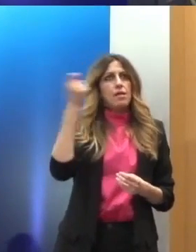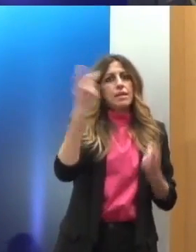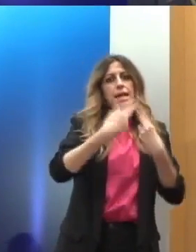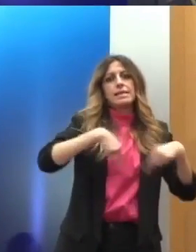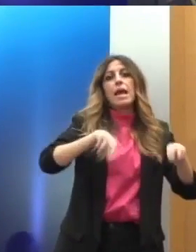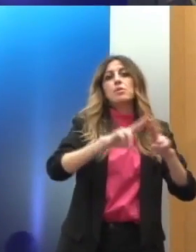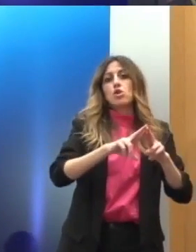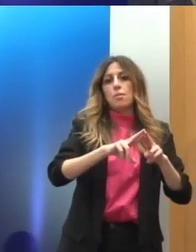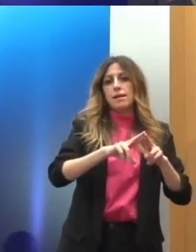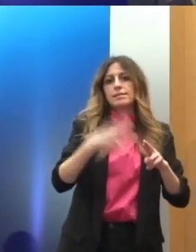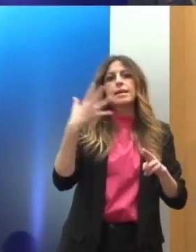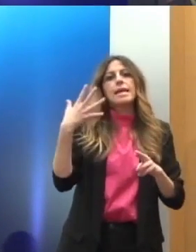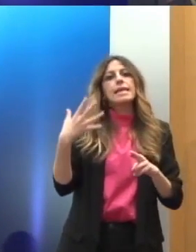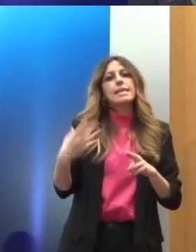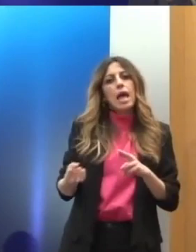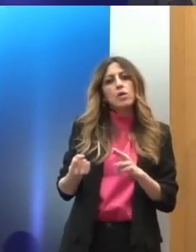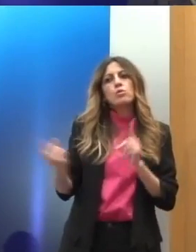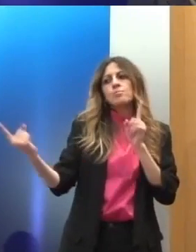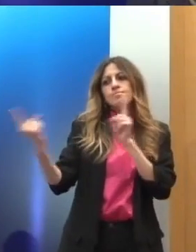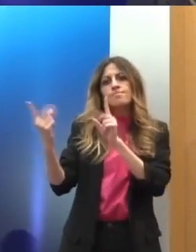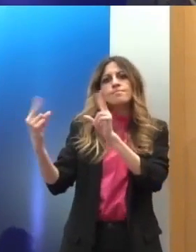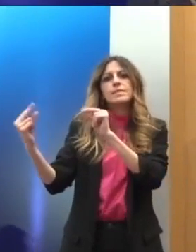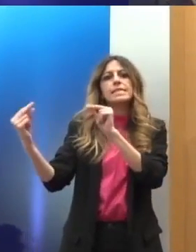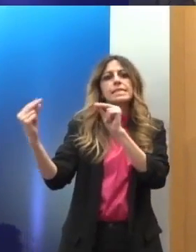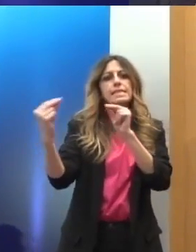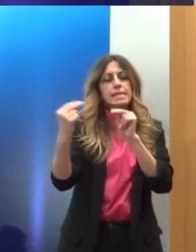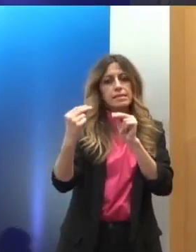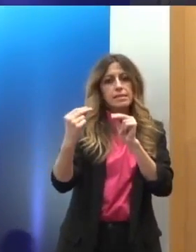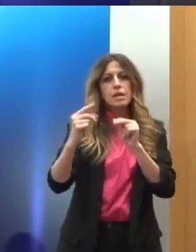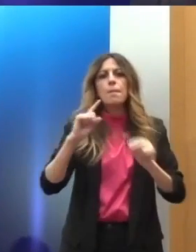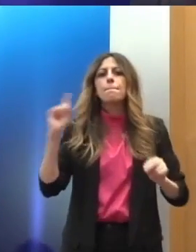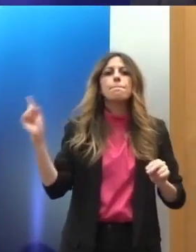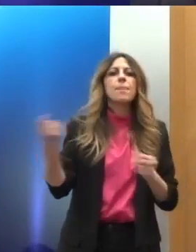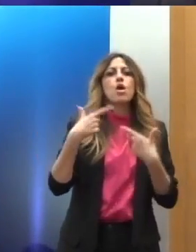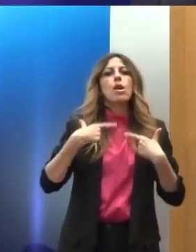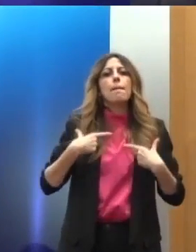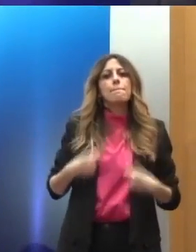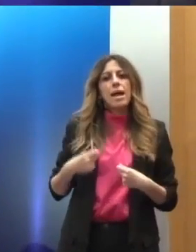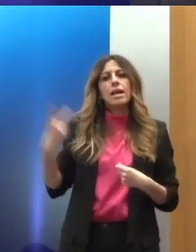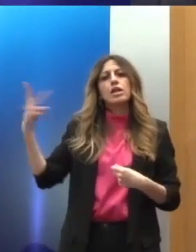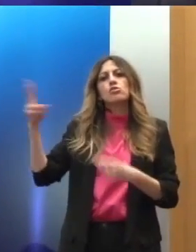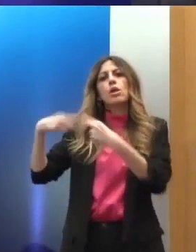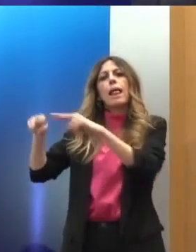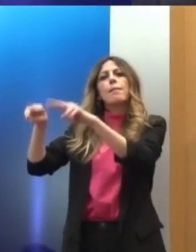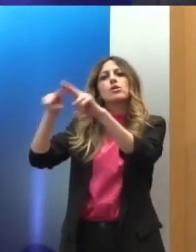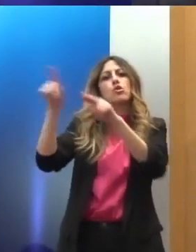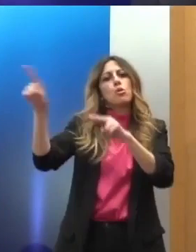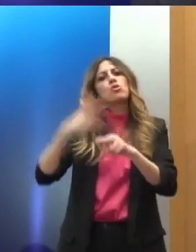να έχουν μια κατηδίαν συζήτηση με όσα μέλη των επιτροπών το επιθυμούν.